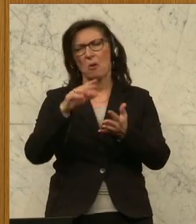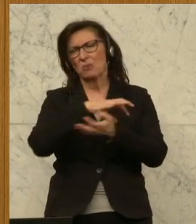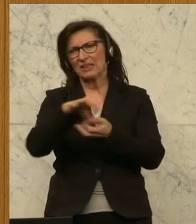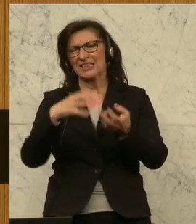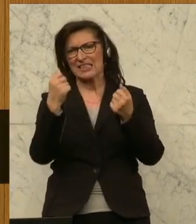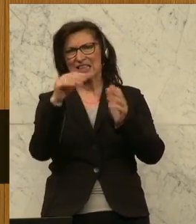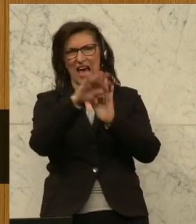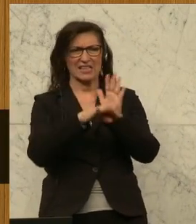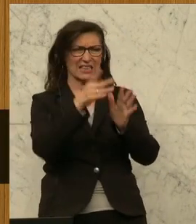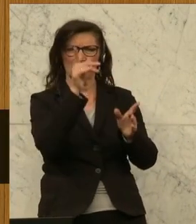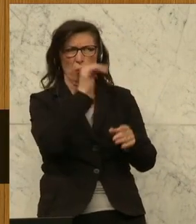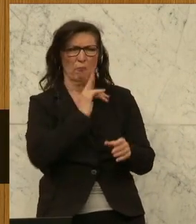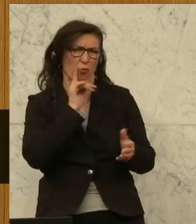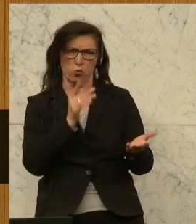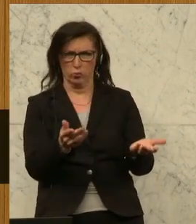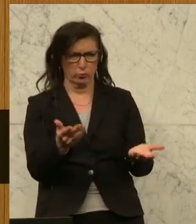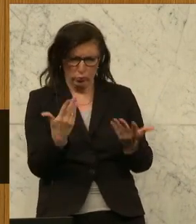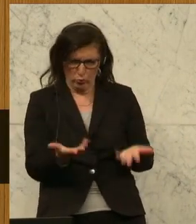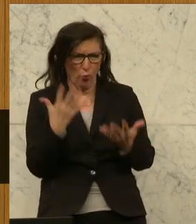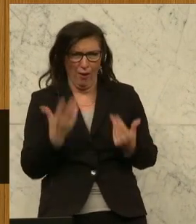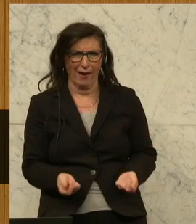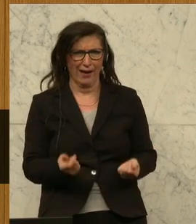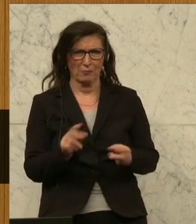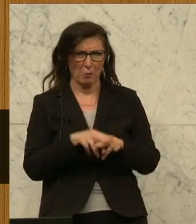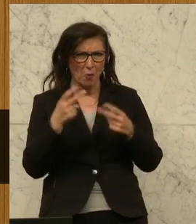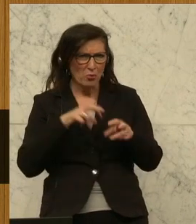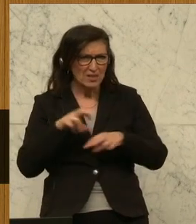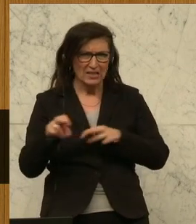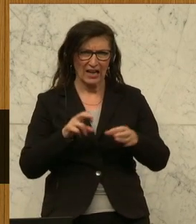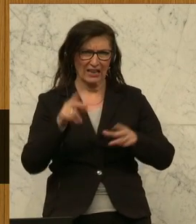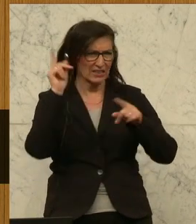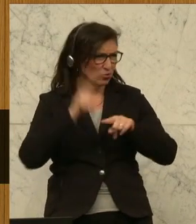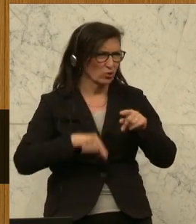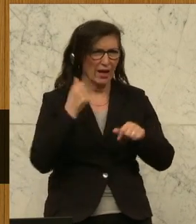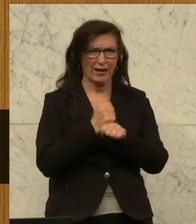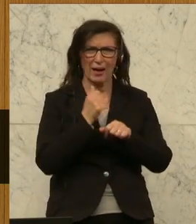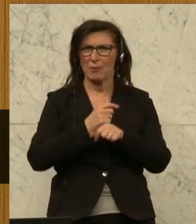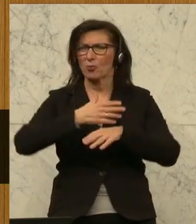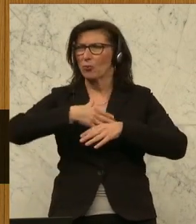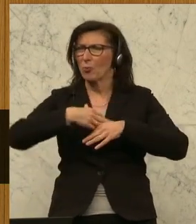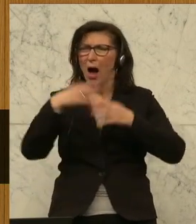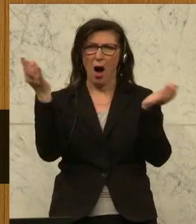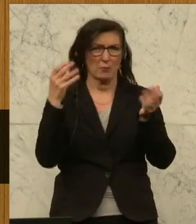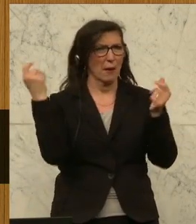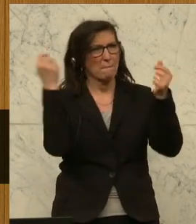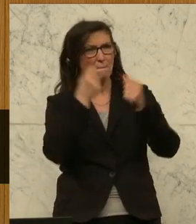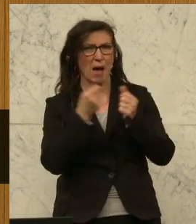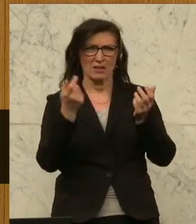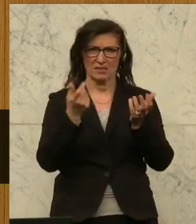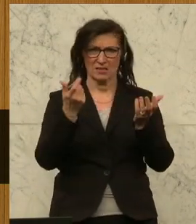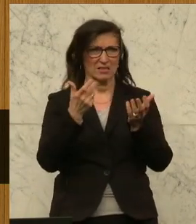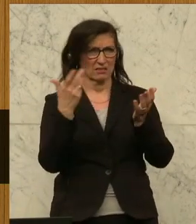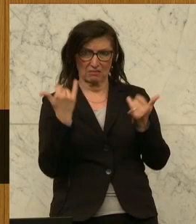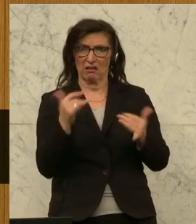der Output dieser Bundesregierung. Das wird verrissen und das entspricht überhaupt nicht den Herausforderungen, die man eigentlich bräuchte.